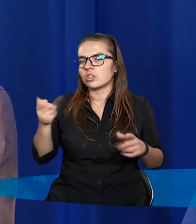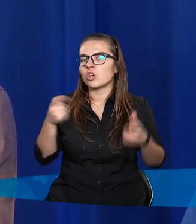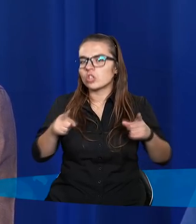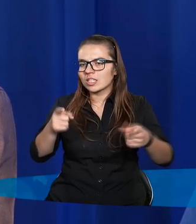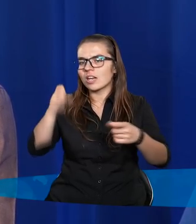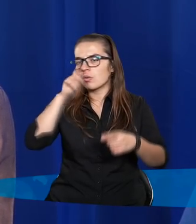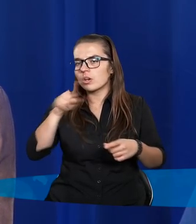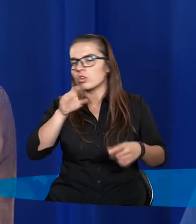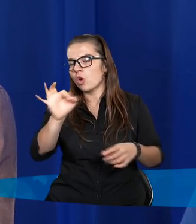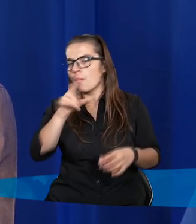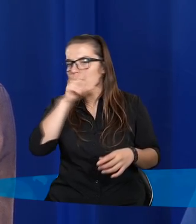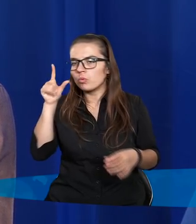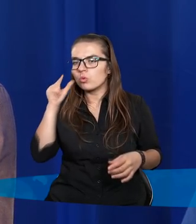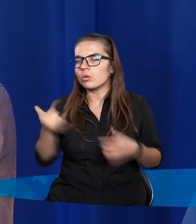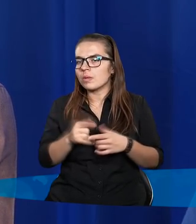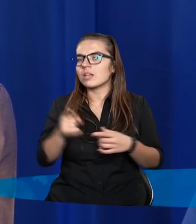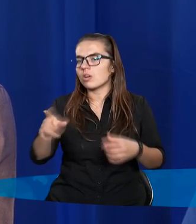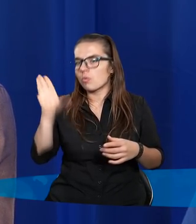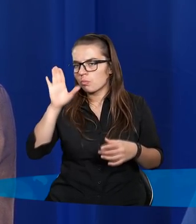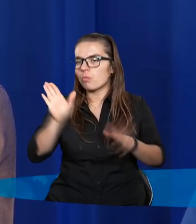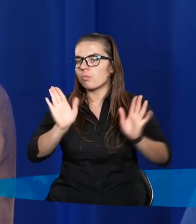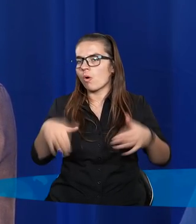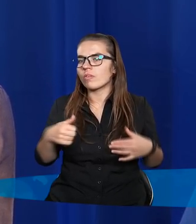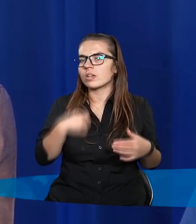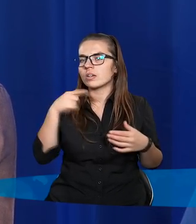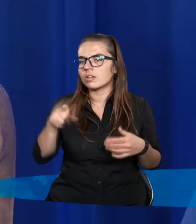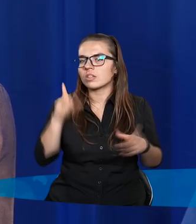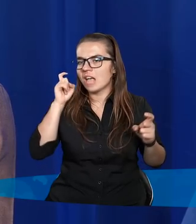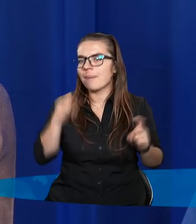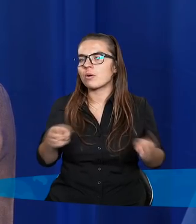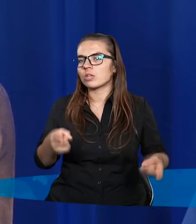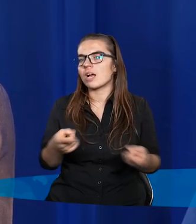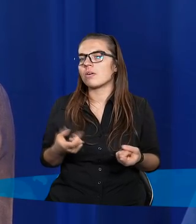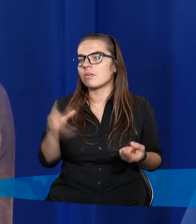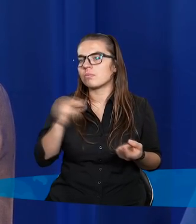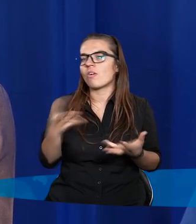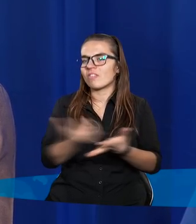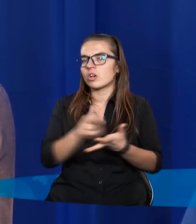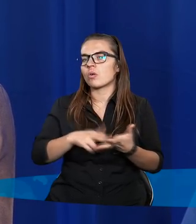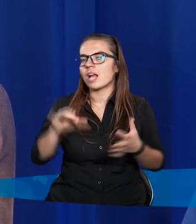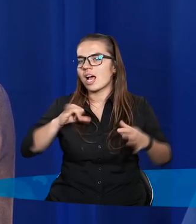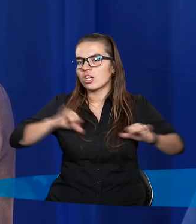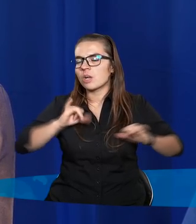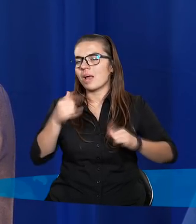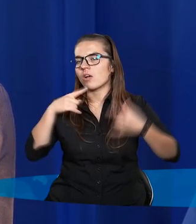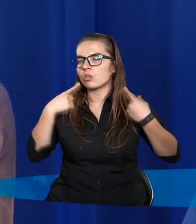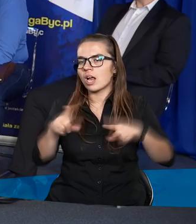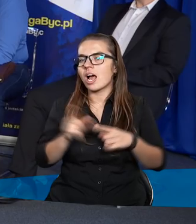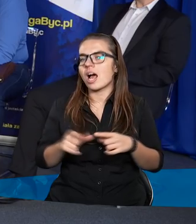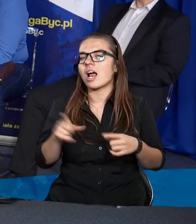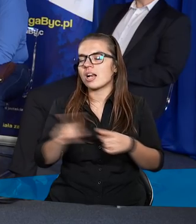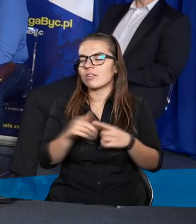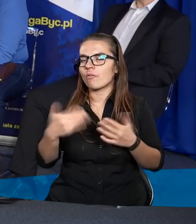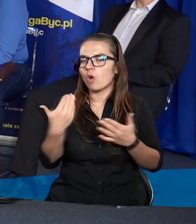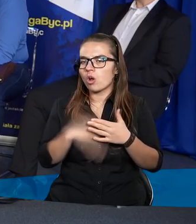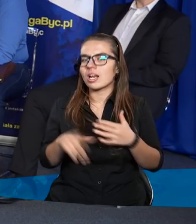dzieje złego, dobrym ludziom, Pan Bóg pozwolił, żeby diabeł działał. Wziął na siebie w jakiś sposób odpowiedzialność, ale